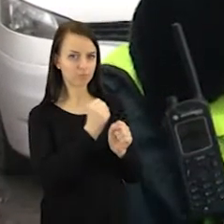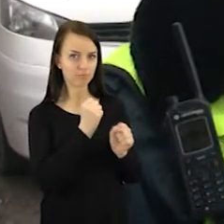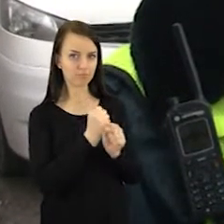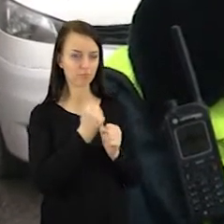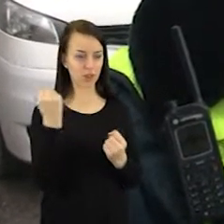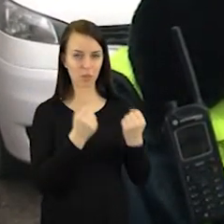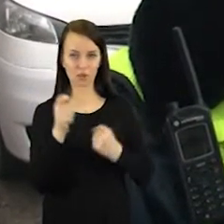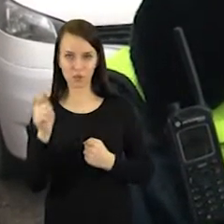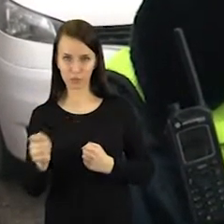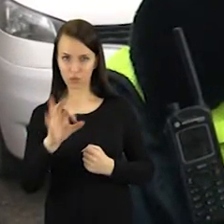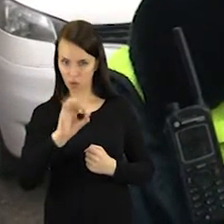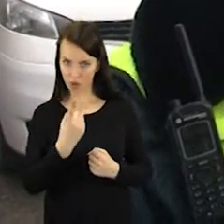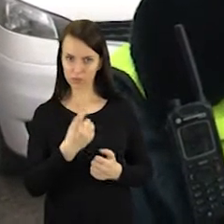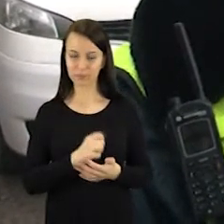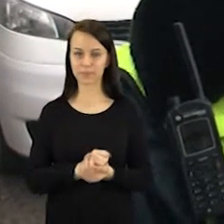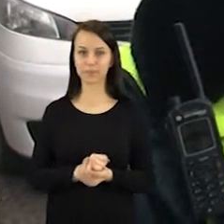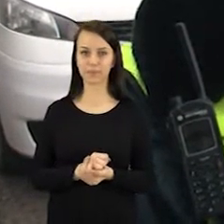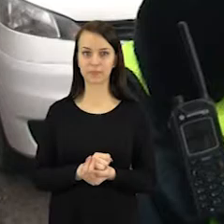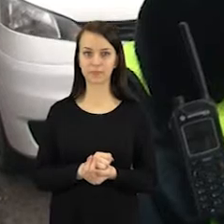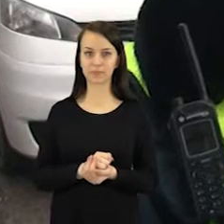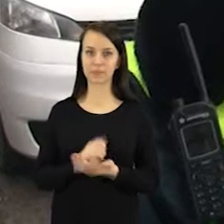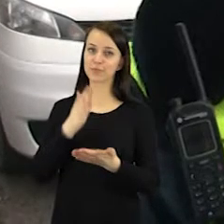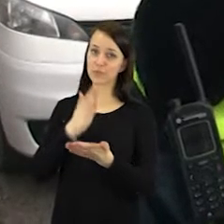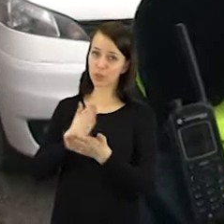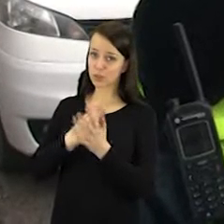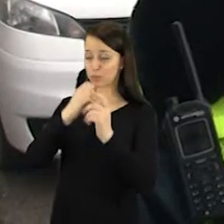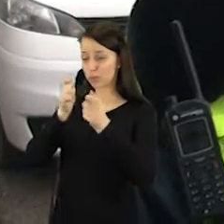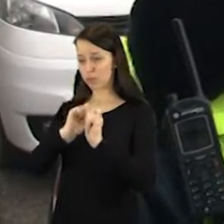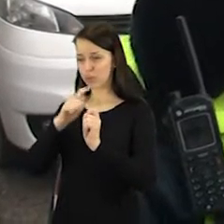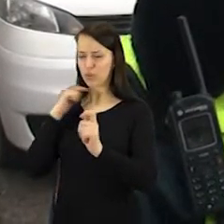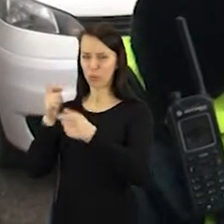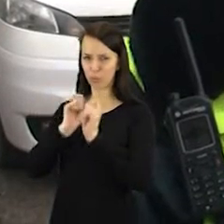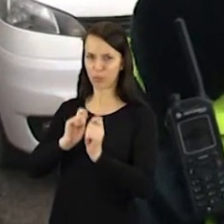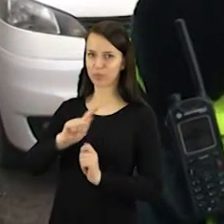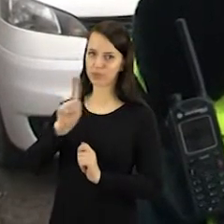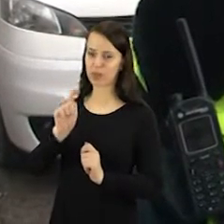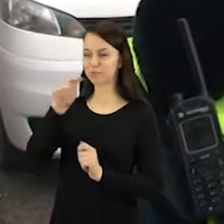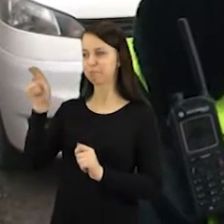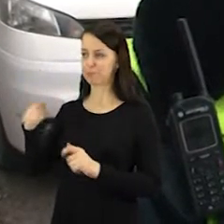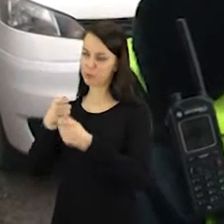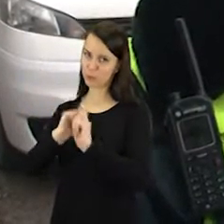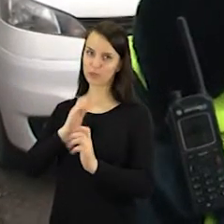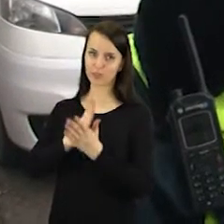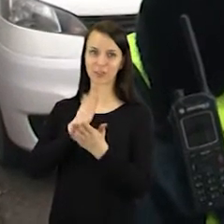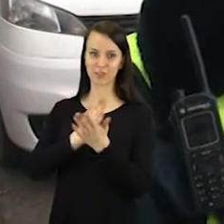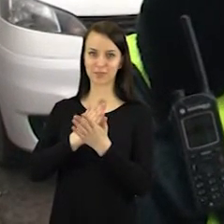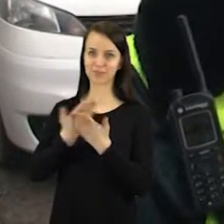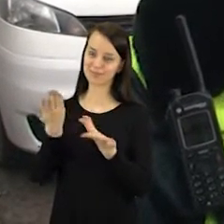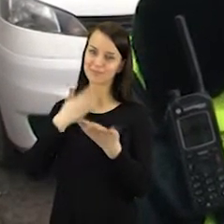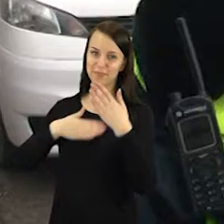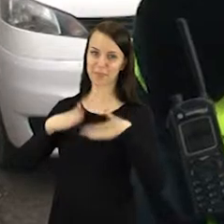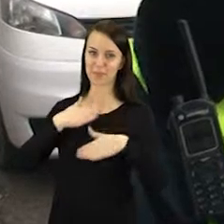pirsi tarp praktiką, na, kovo 8-ąją būdėtų? Taip, pasitaiko tokie vairuotojų. Nedaug, bet keletas tikrai